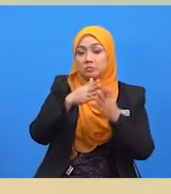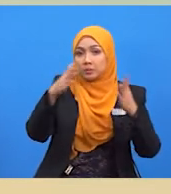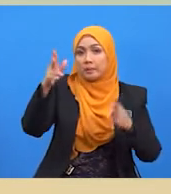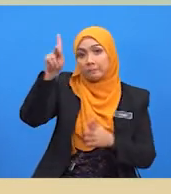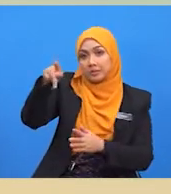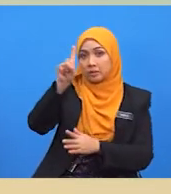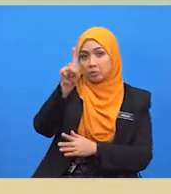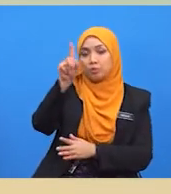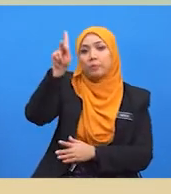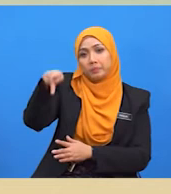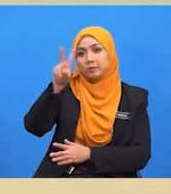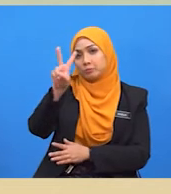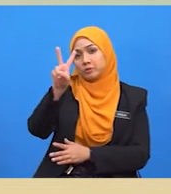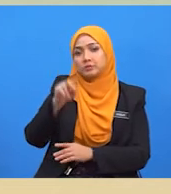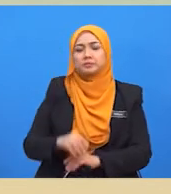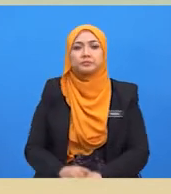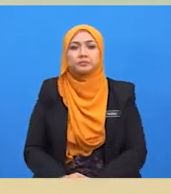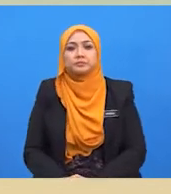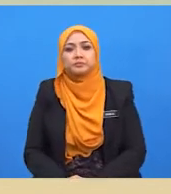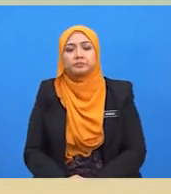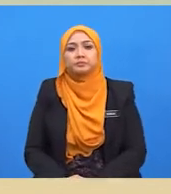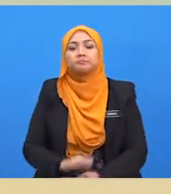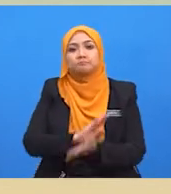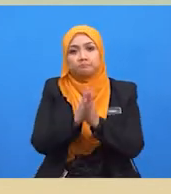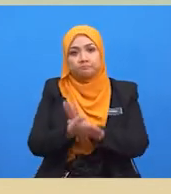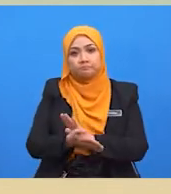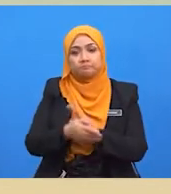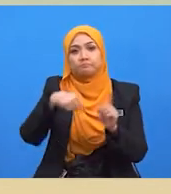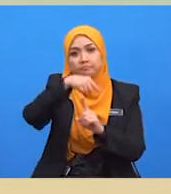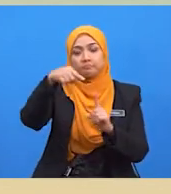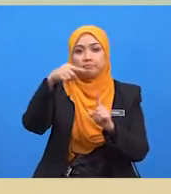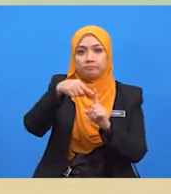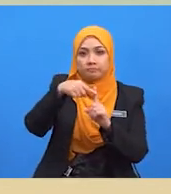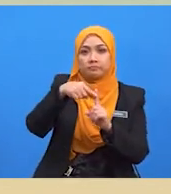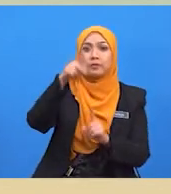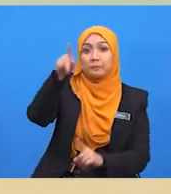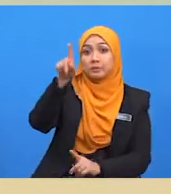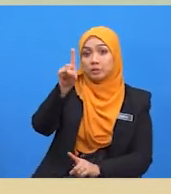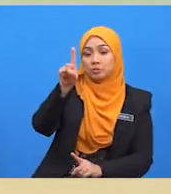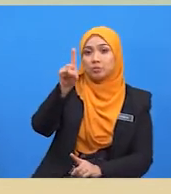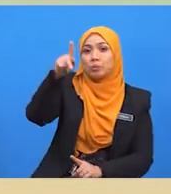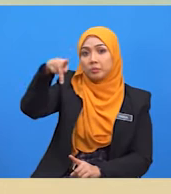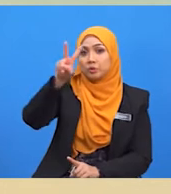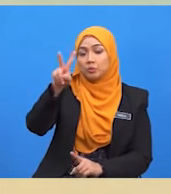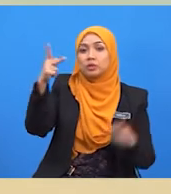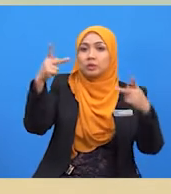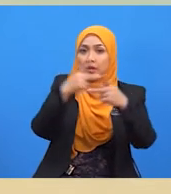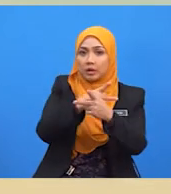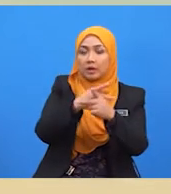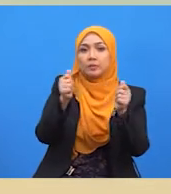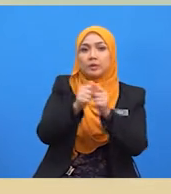-P2. Maka apabila P1-P2 diradak dengan